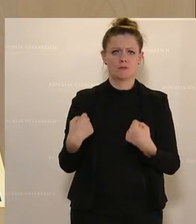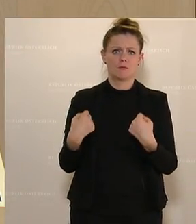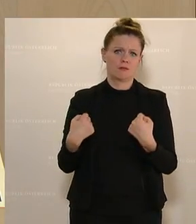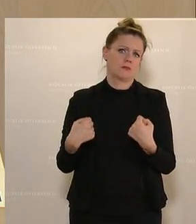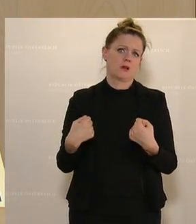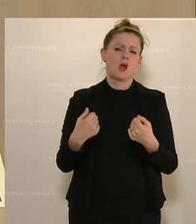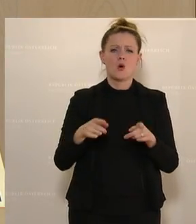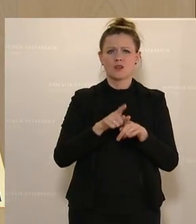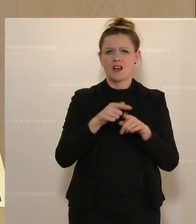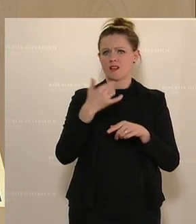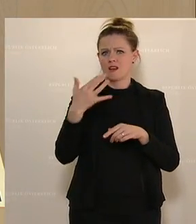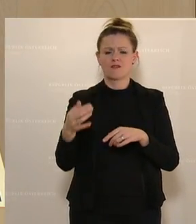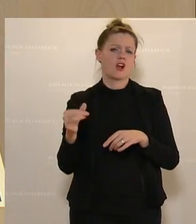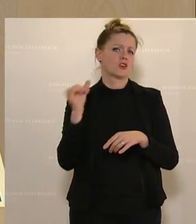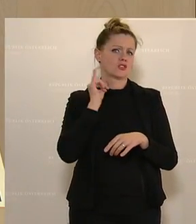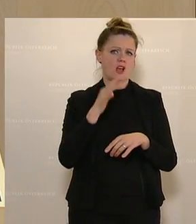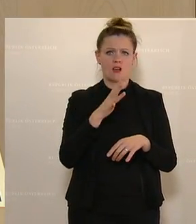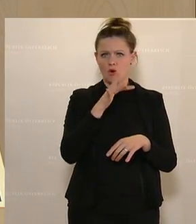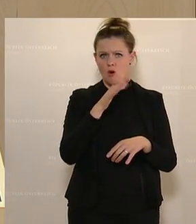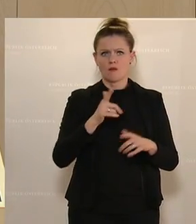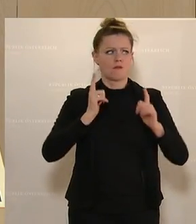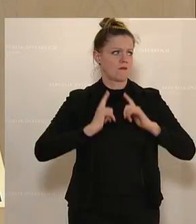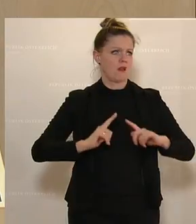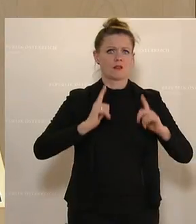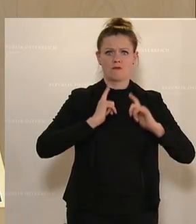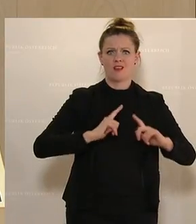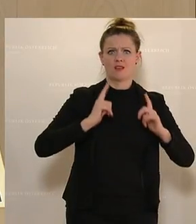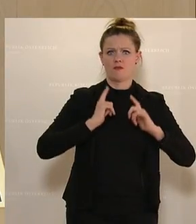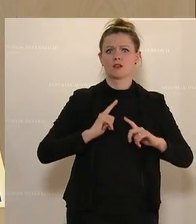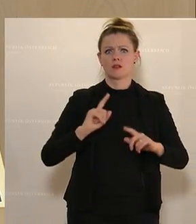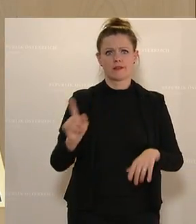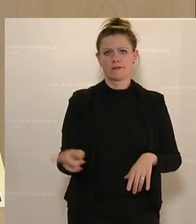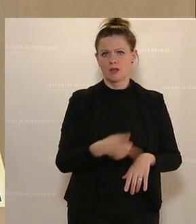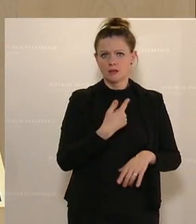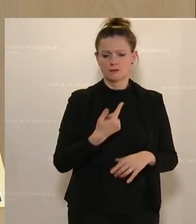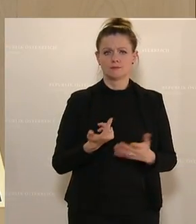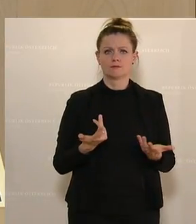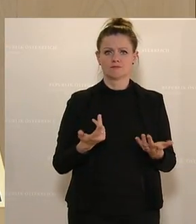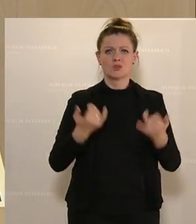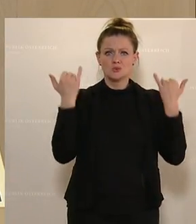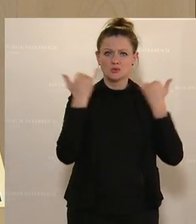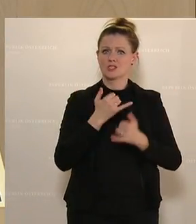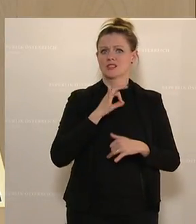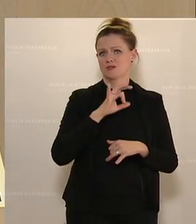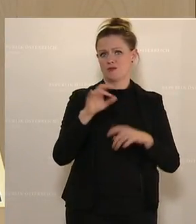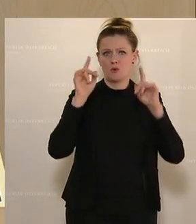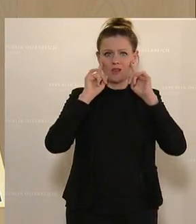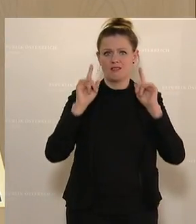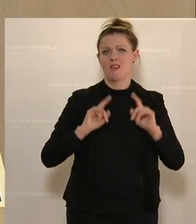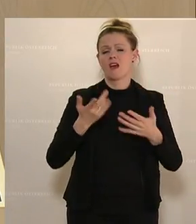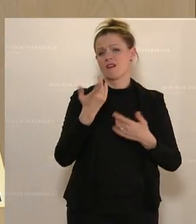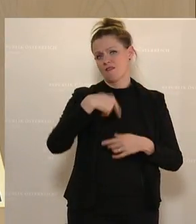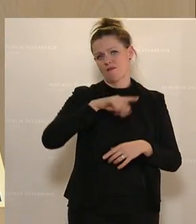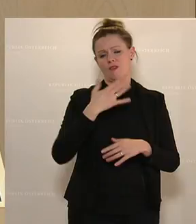werden und dann vielleicht auch noch am Schlachthof warten müssen, salopp gesagt, bis dass sie drankommen. Das ist natürlich Stress für die Tiere und das wollen wir